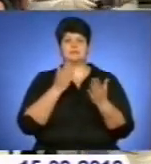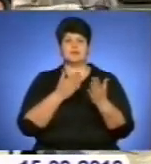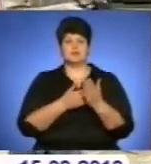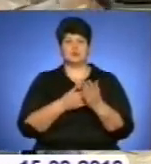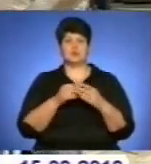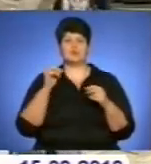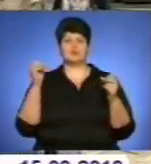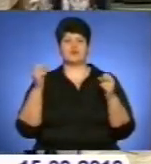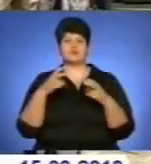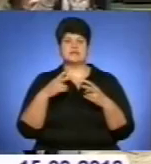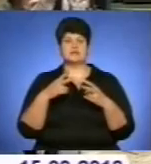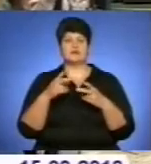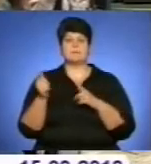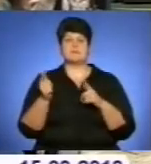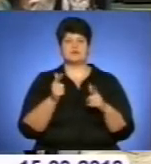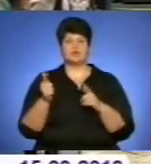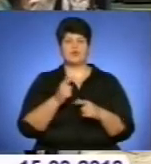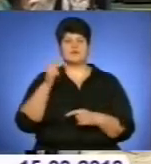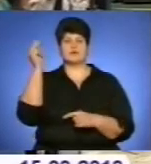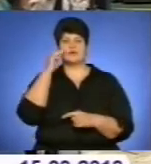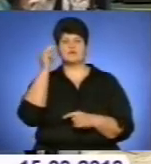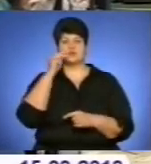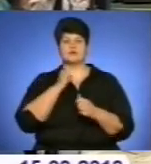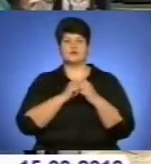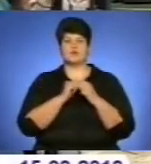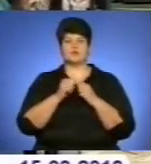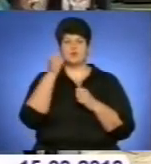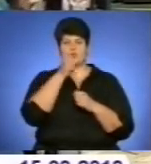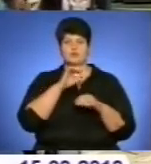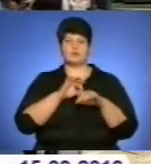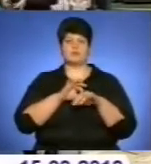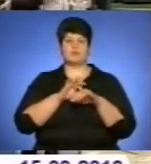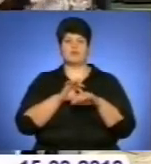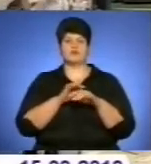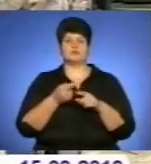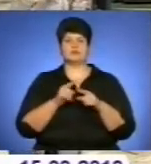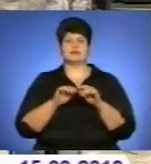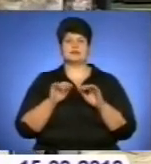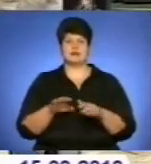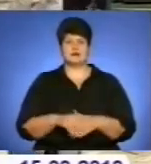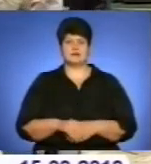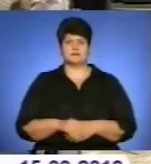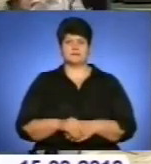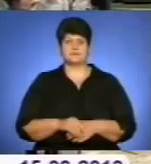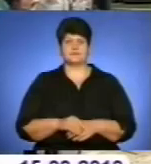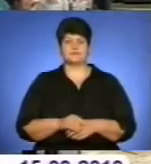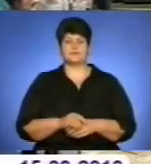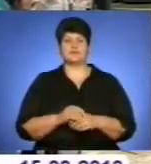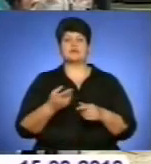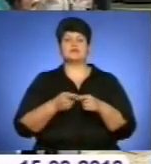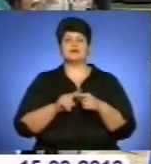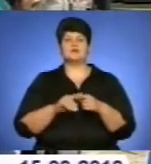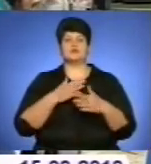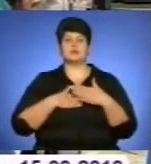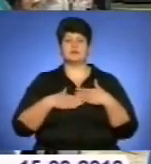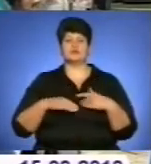Цей конкурс, перш за все, проводиться з метою професійної підготовки молоді. Адже все це робиться